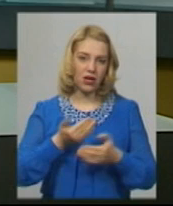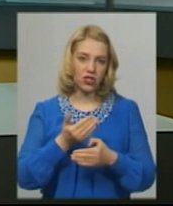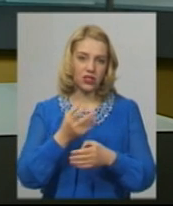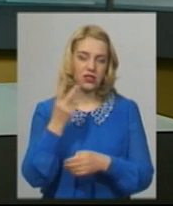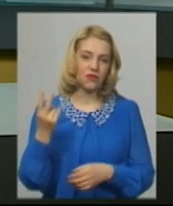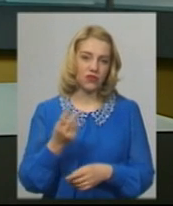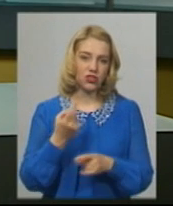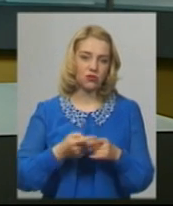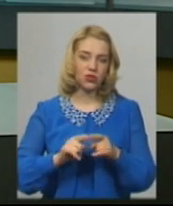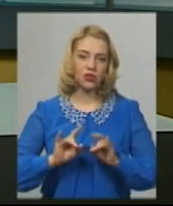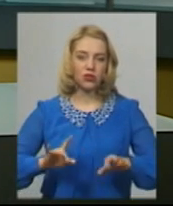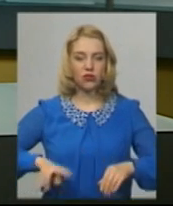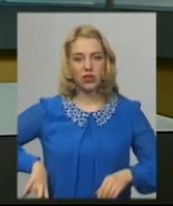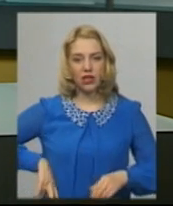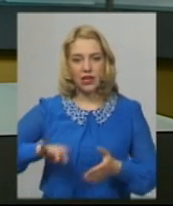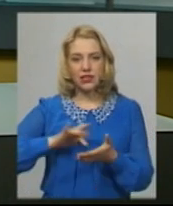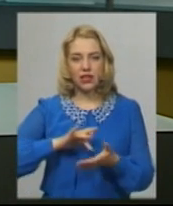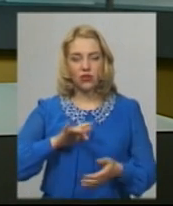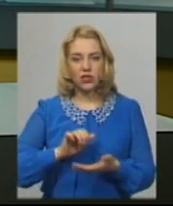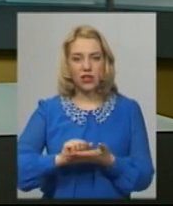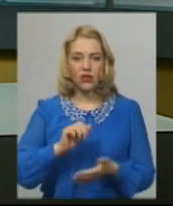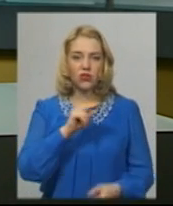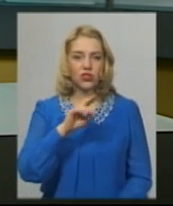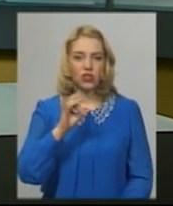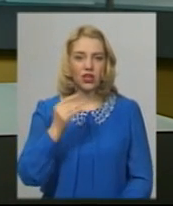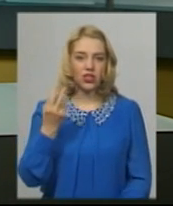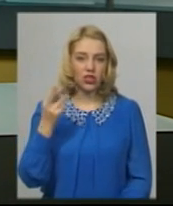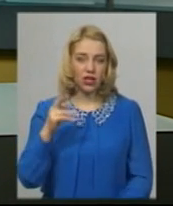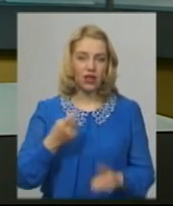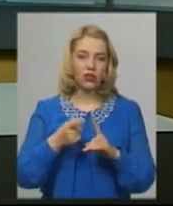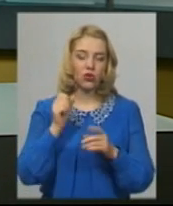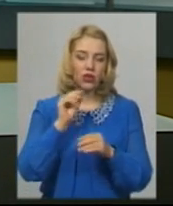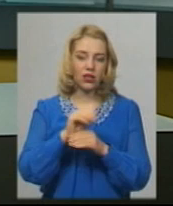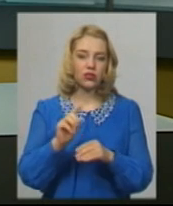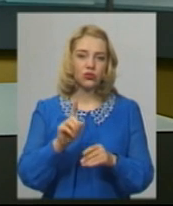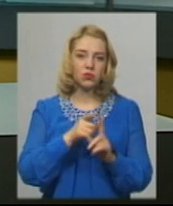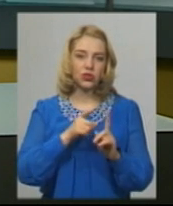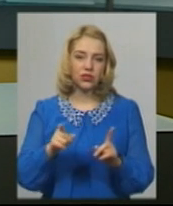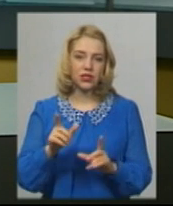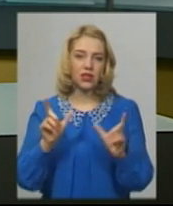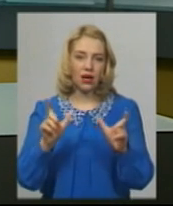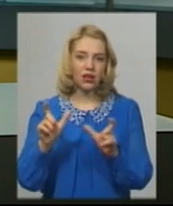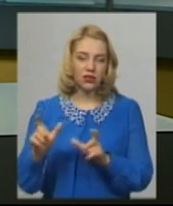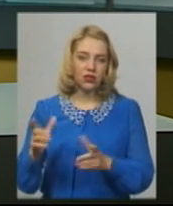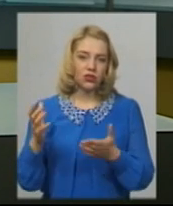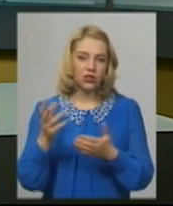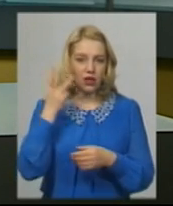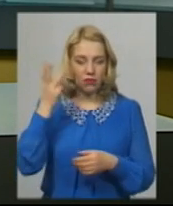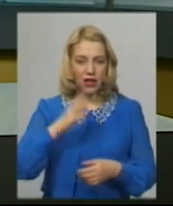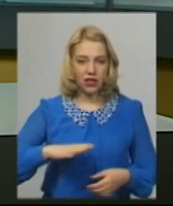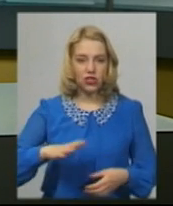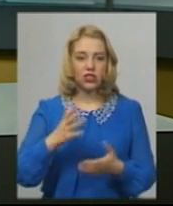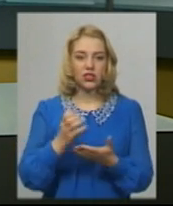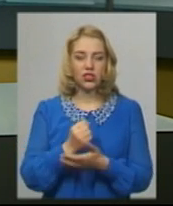директор Хмельницького обласного центру зайнятості Сергій Черешня. Додає, під час карантину на Хмельниччині знайшли роботу 2200